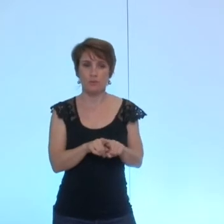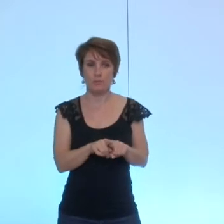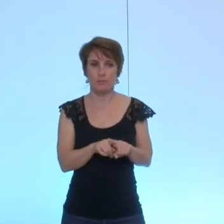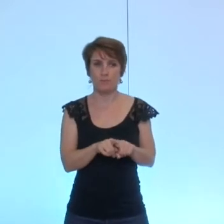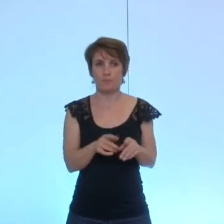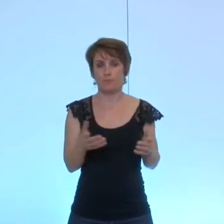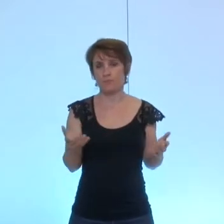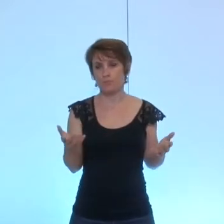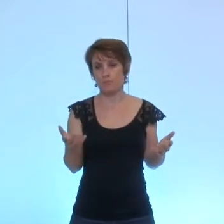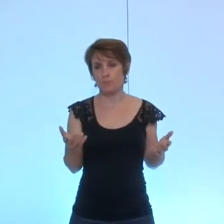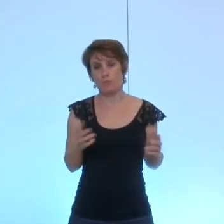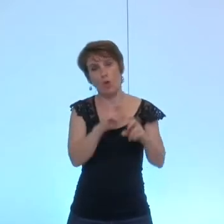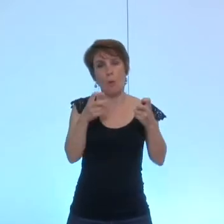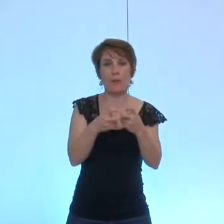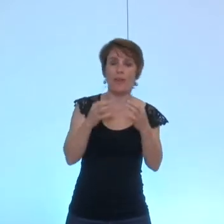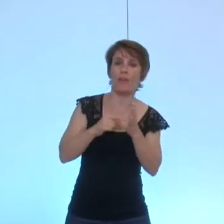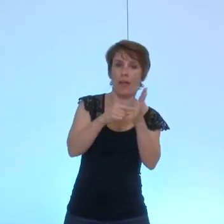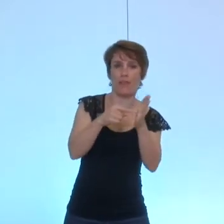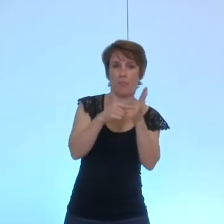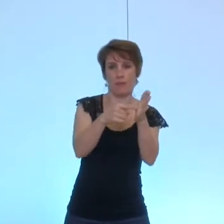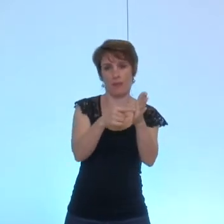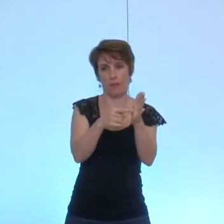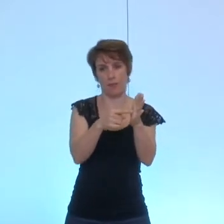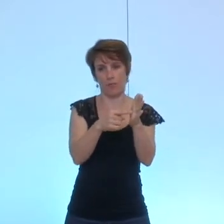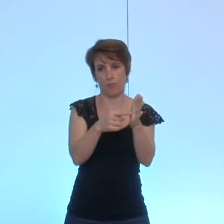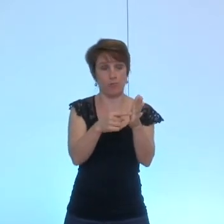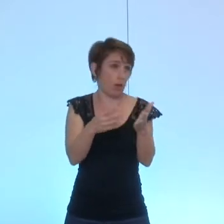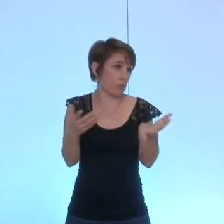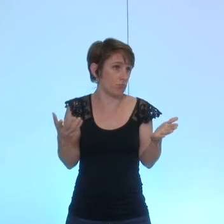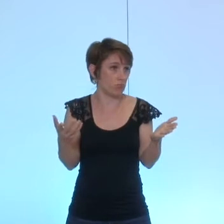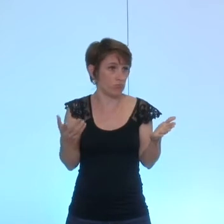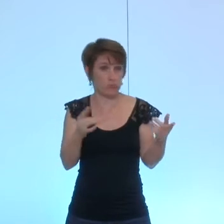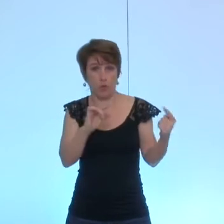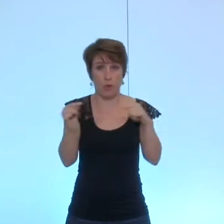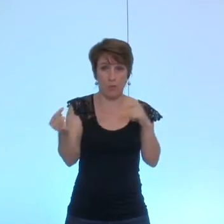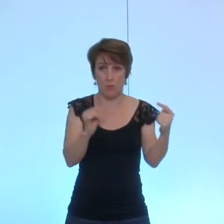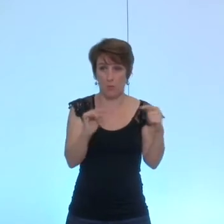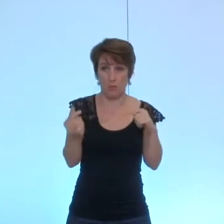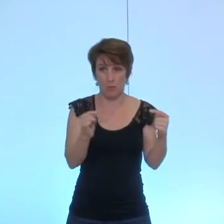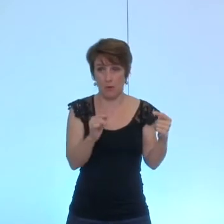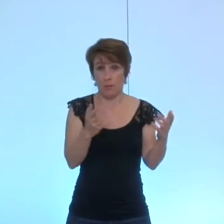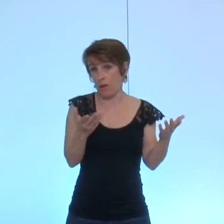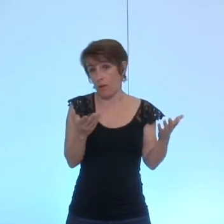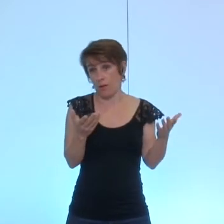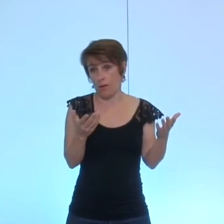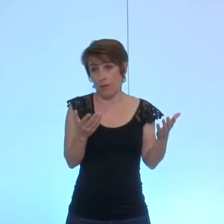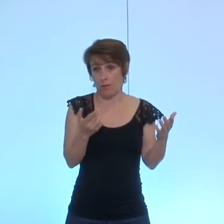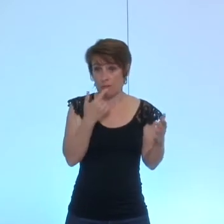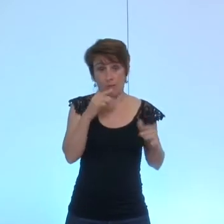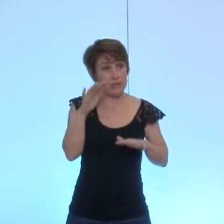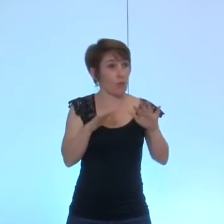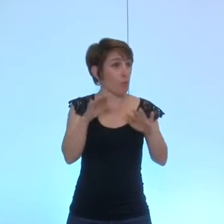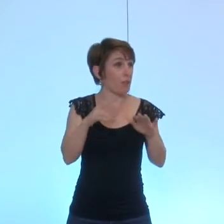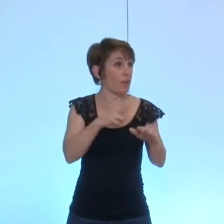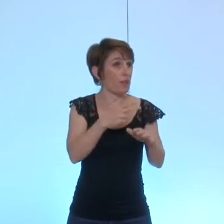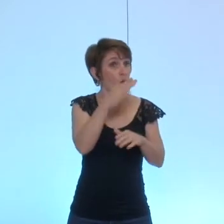discuter de ce montant des indemnités c'est aussi peut-être épargner mettre de côté un certain nombre d'élus qui